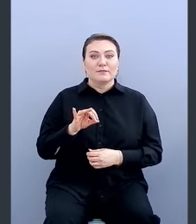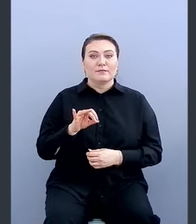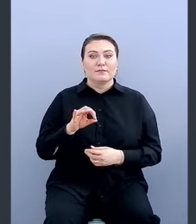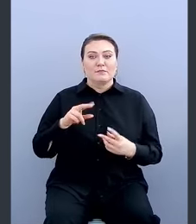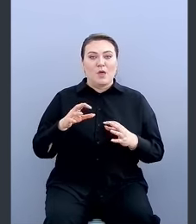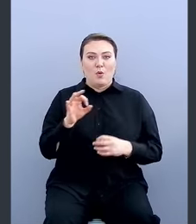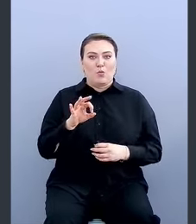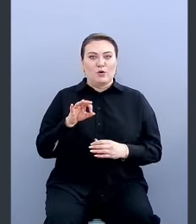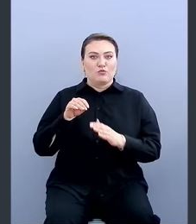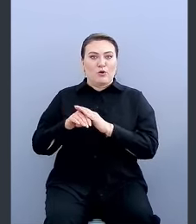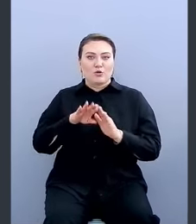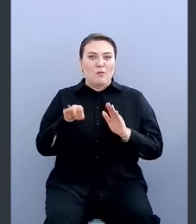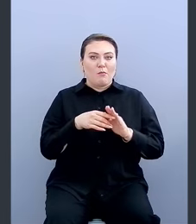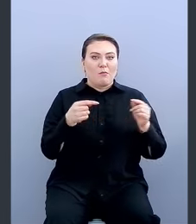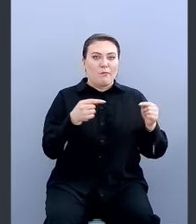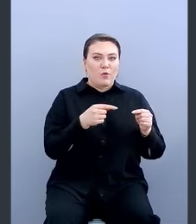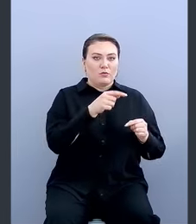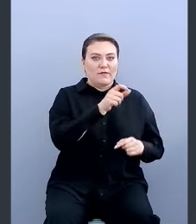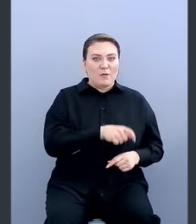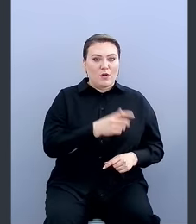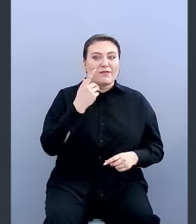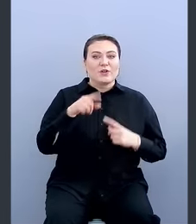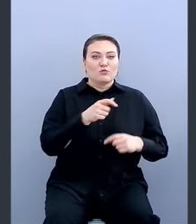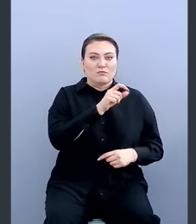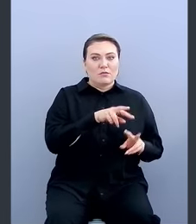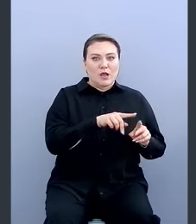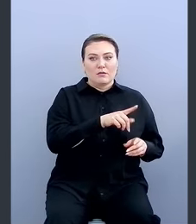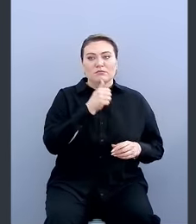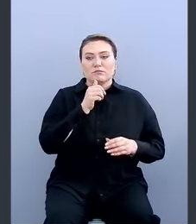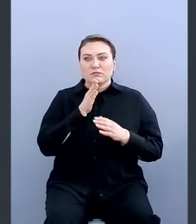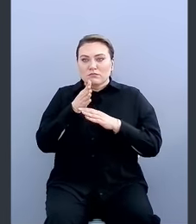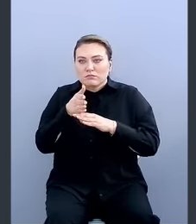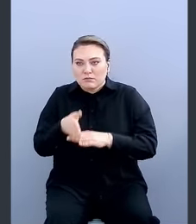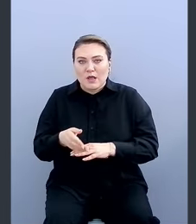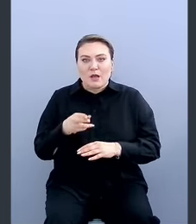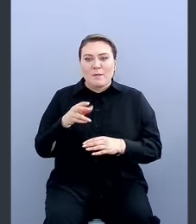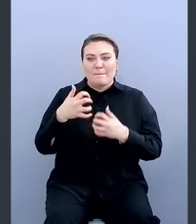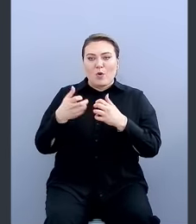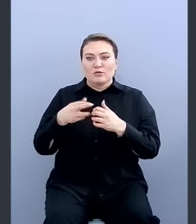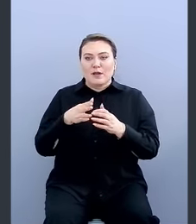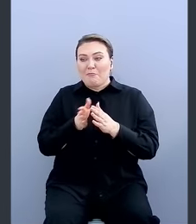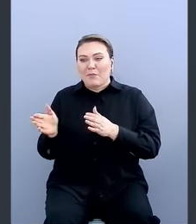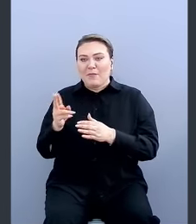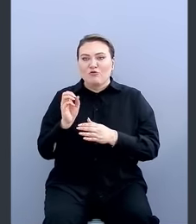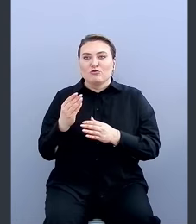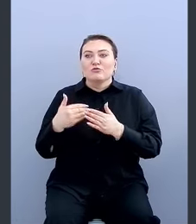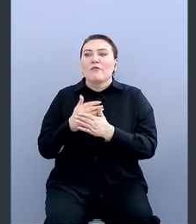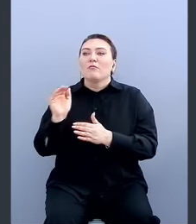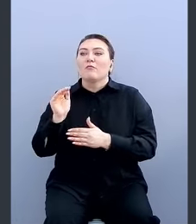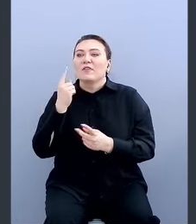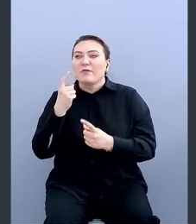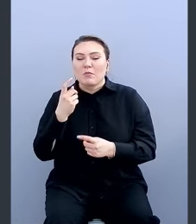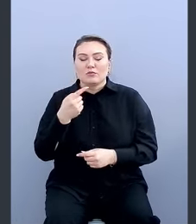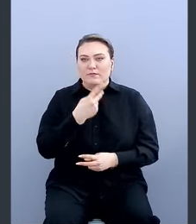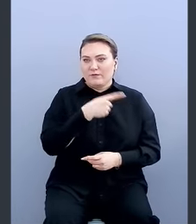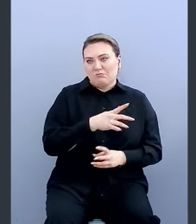аннулирует кэш под этого пользователя, условно говоря, и, соответственно, когда в следующий раз пользователь запрос добит, Proxia мимо кэша заново запрашивается информацию, увидеть,